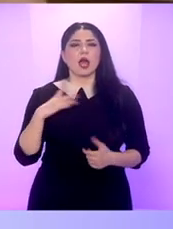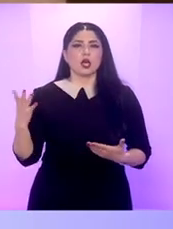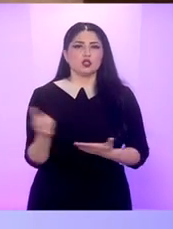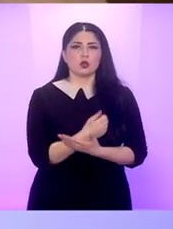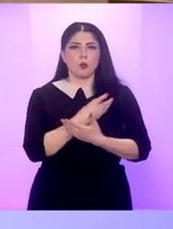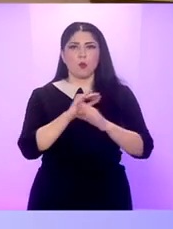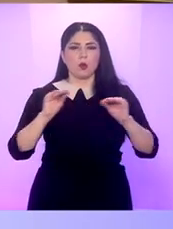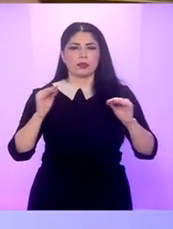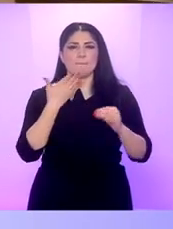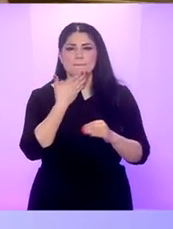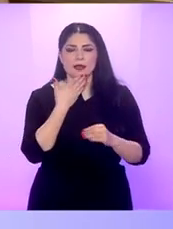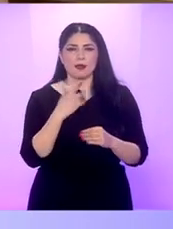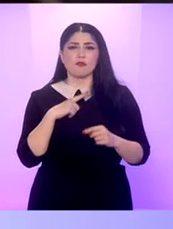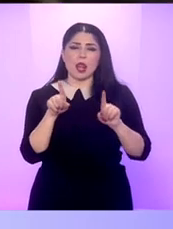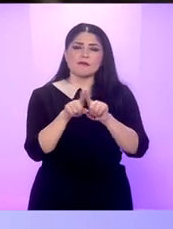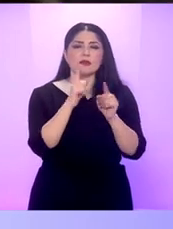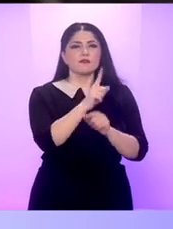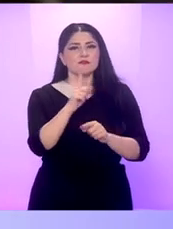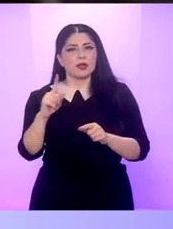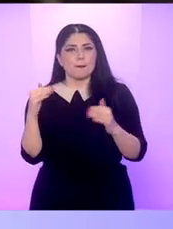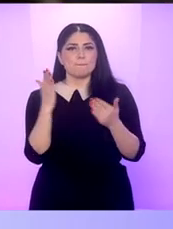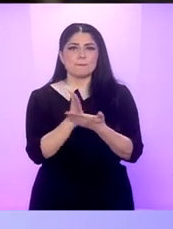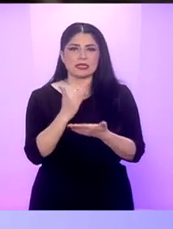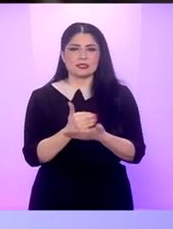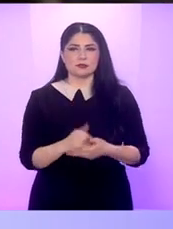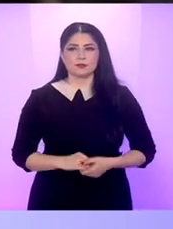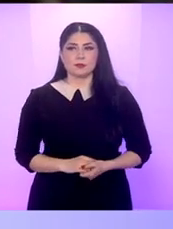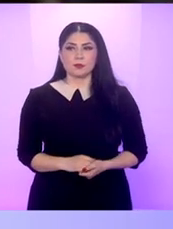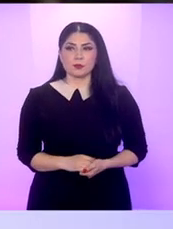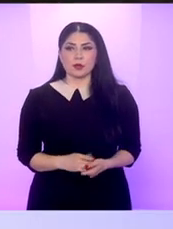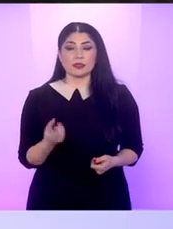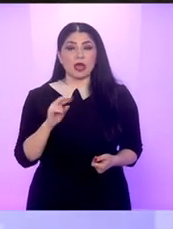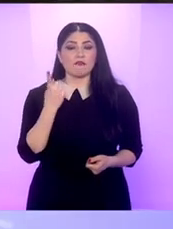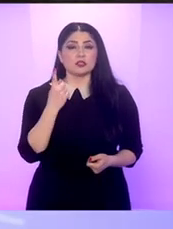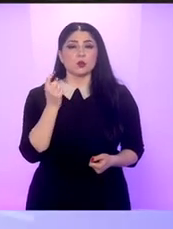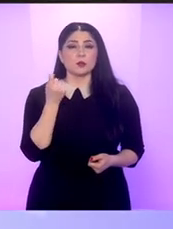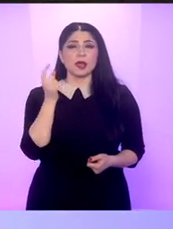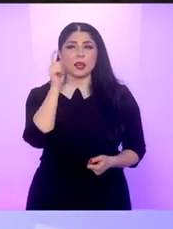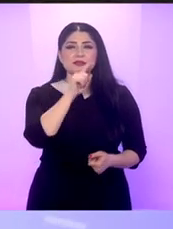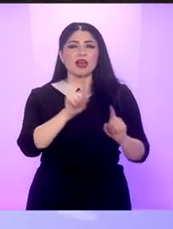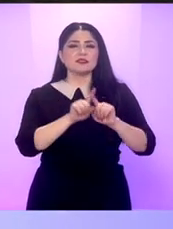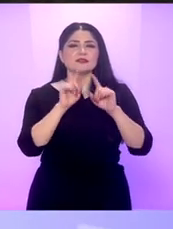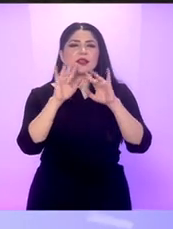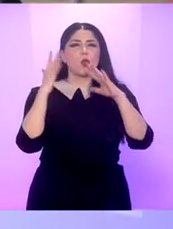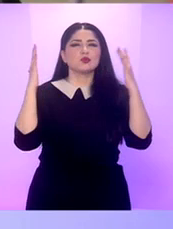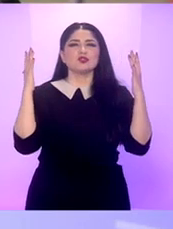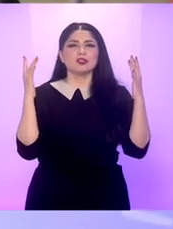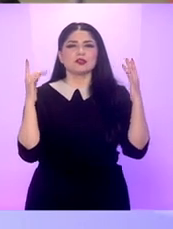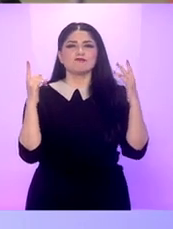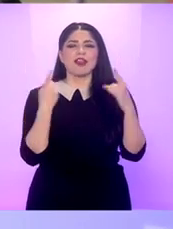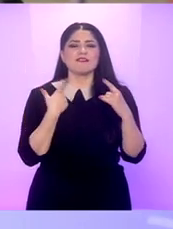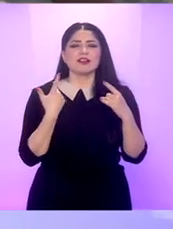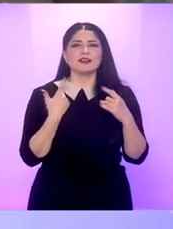foarte multe premii dar în același timp cred că a fost o gală lipsită de strălucire lipsită de